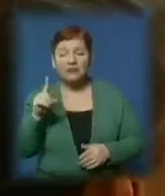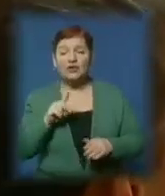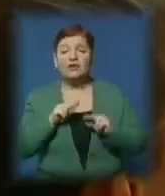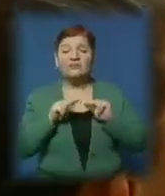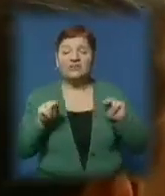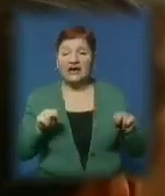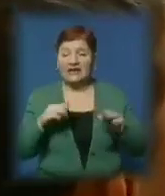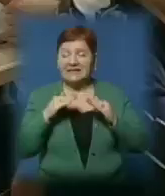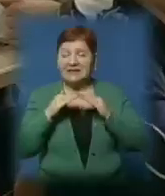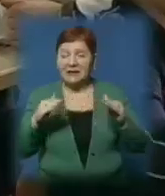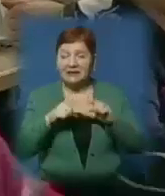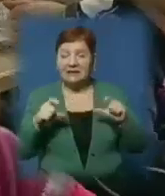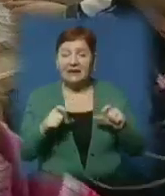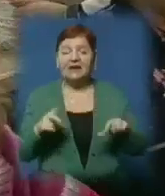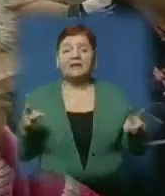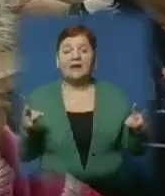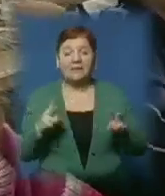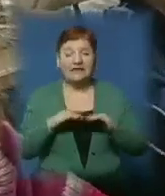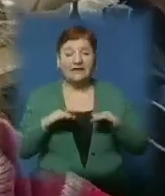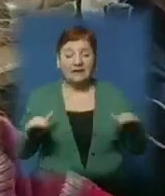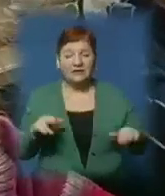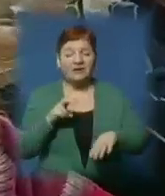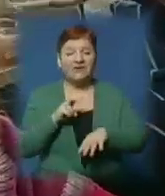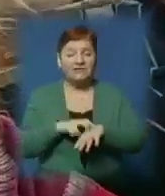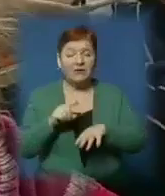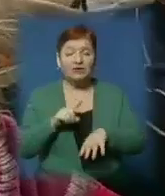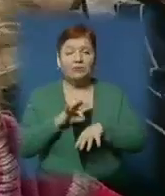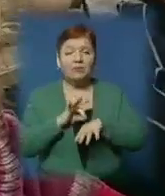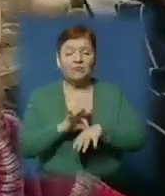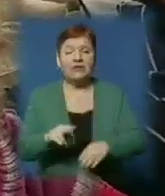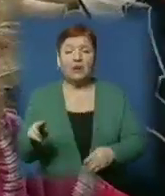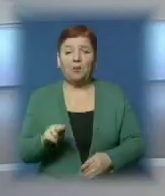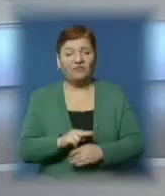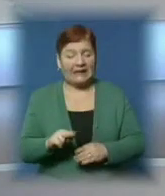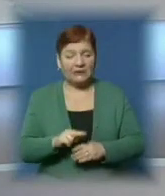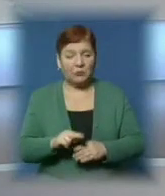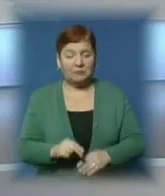заклади потребують дитячих стоматологів, хоча б для того, аби проводити профілактику.